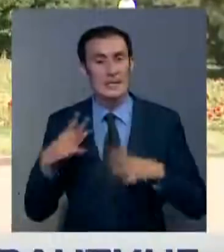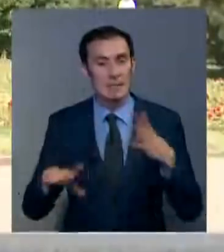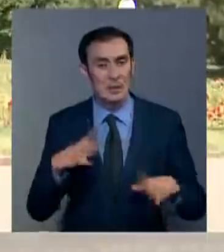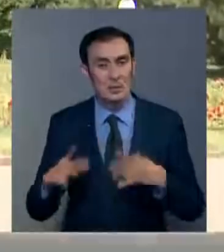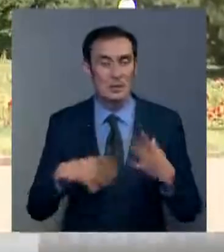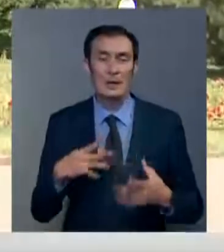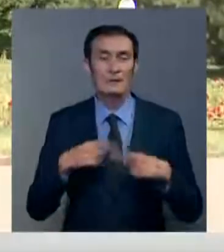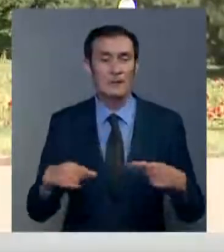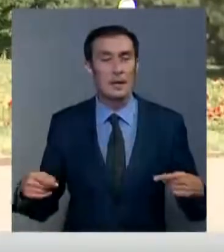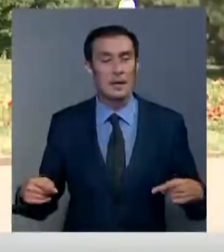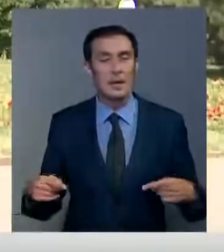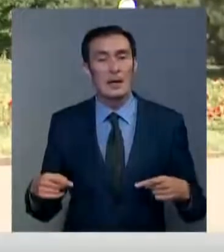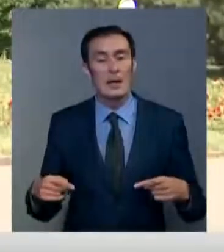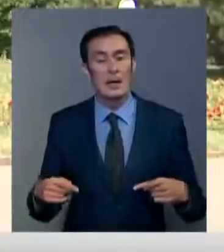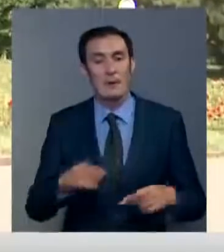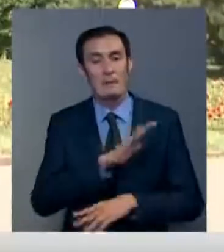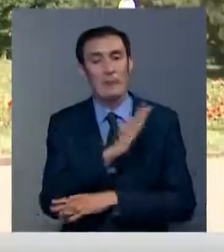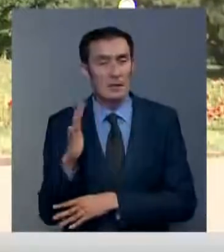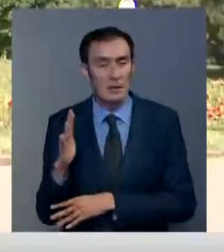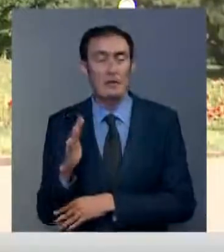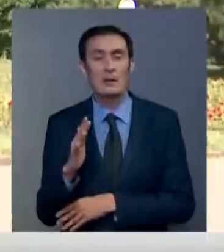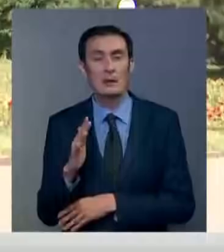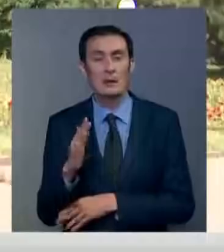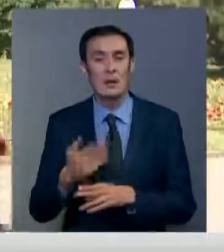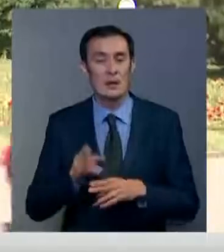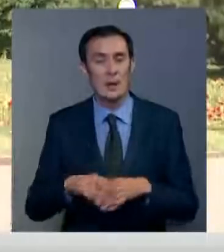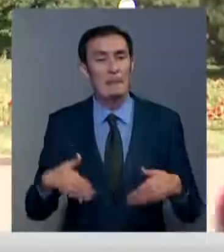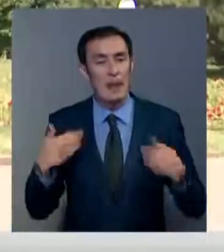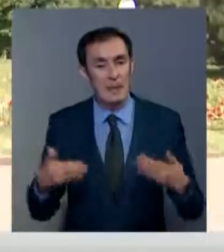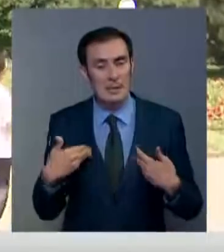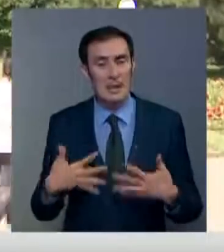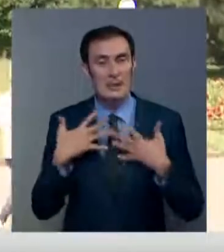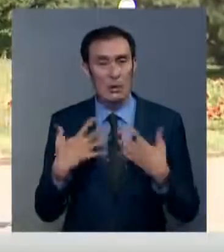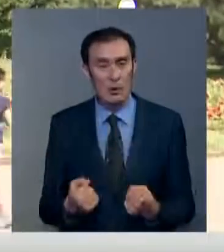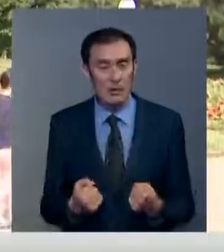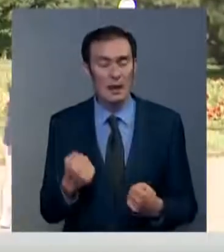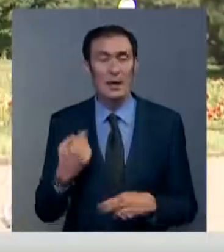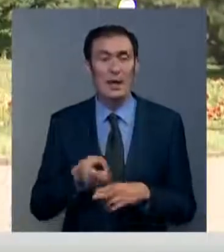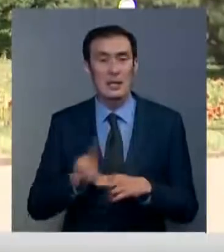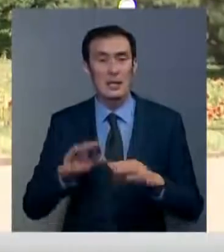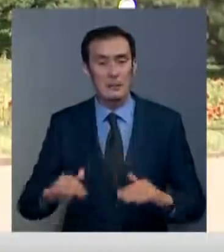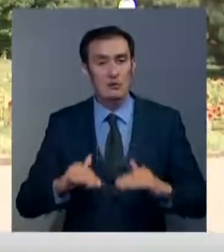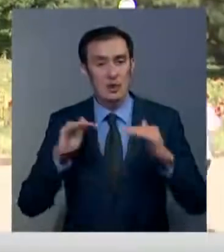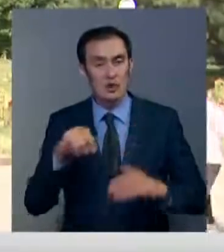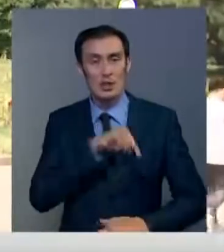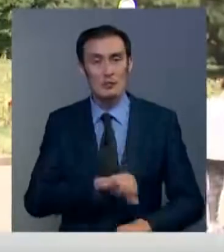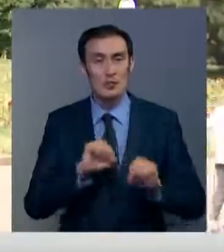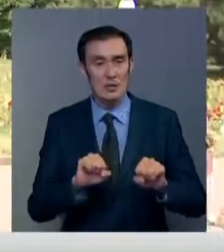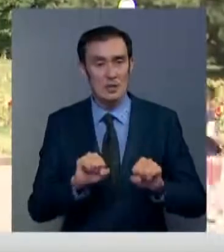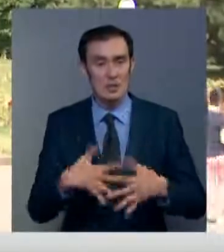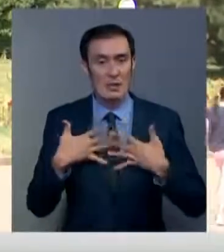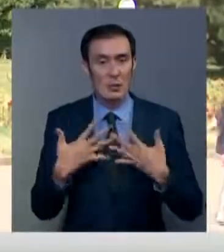Заниматься в президентском парке, это, во-первых, полезно для здоровья, во-вторых, это повышает иммунитет ребенка.